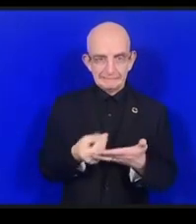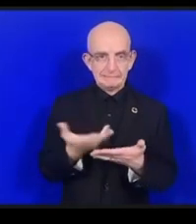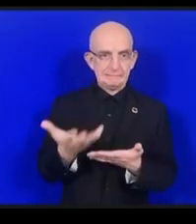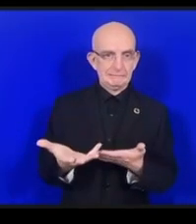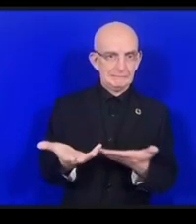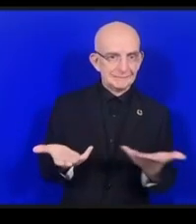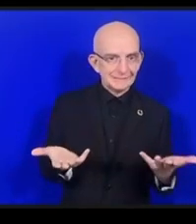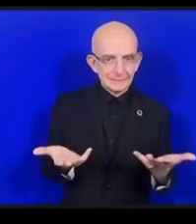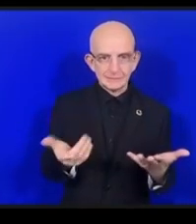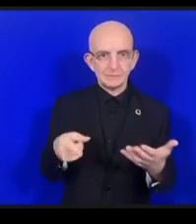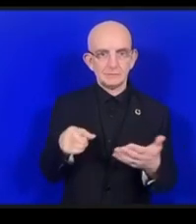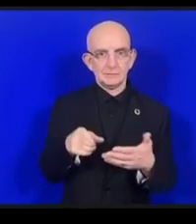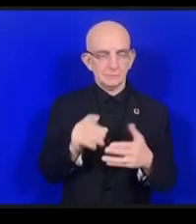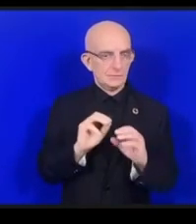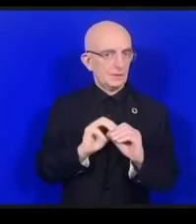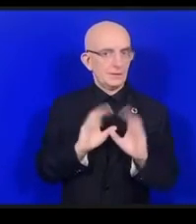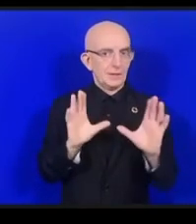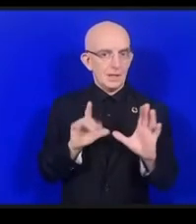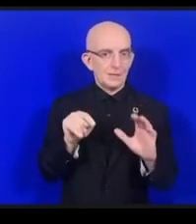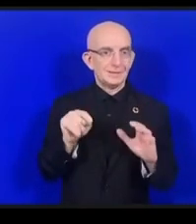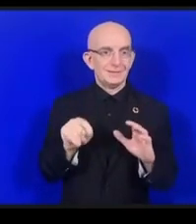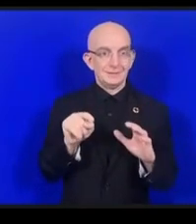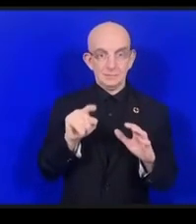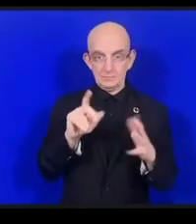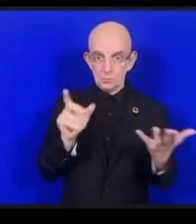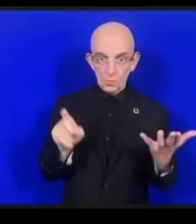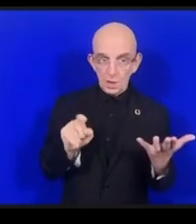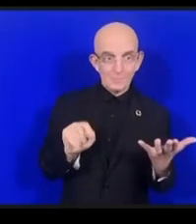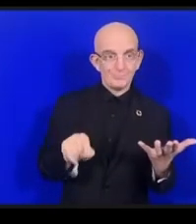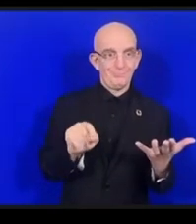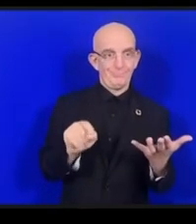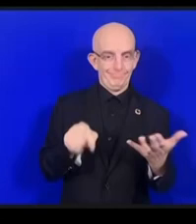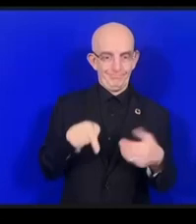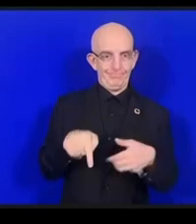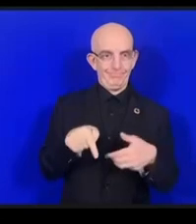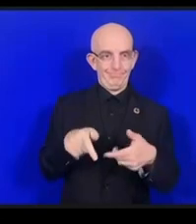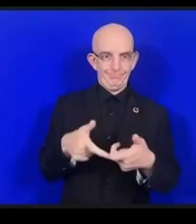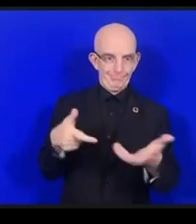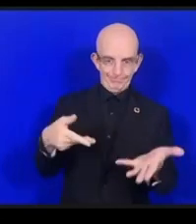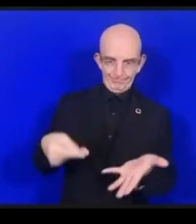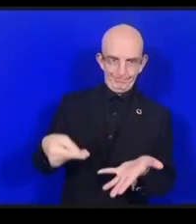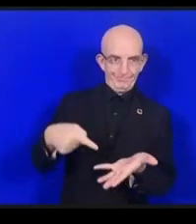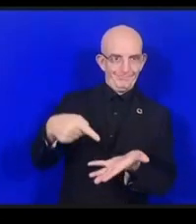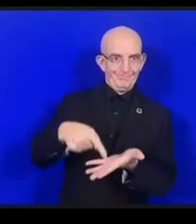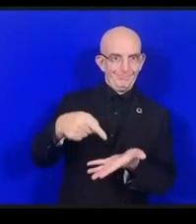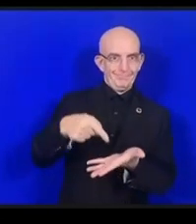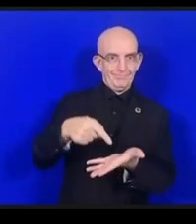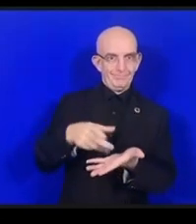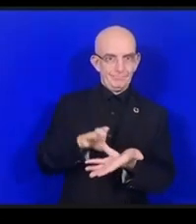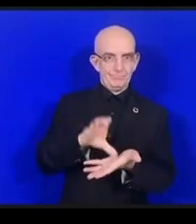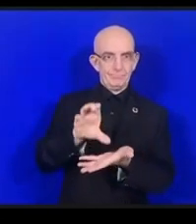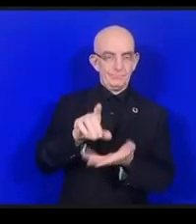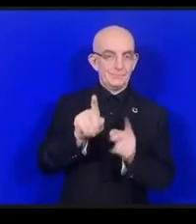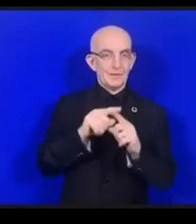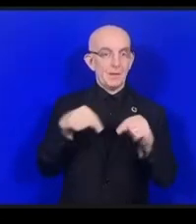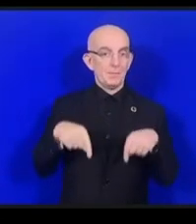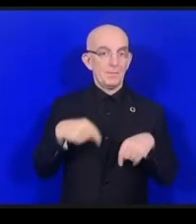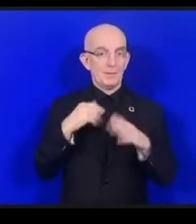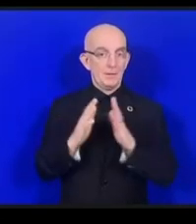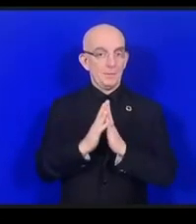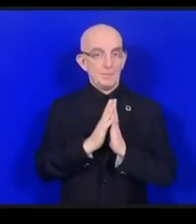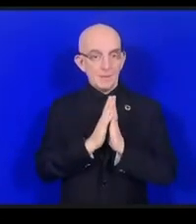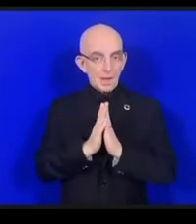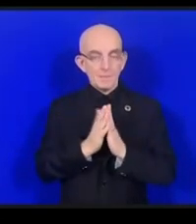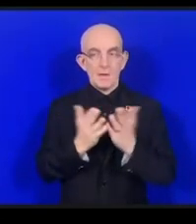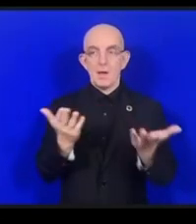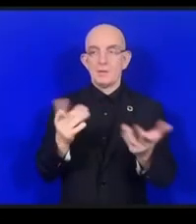政治的なインパクトによってミャンマーとかアフガニスタンといった国にお